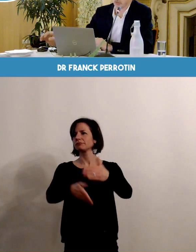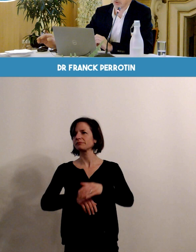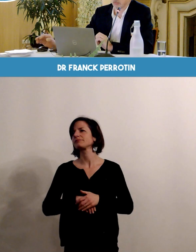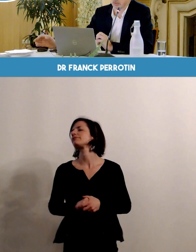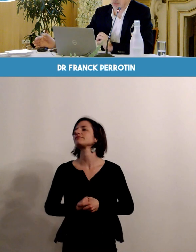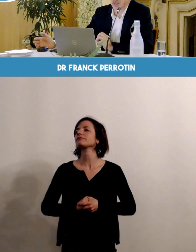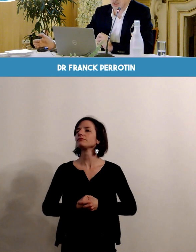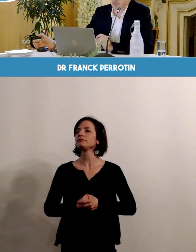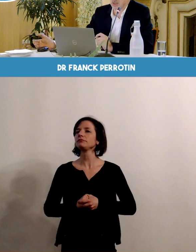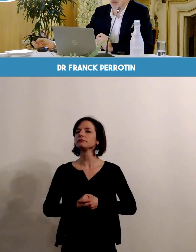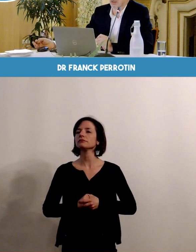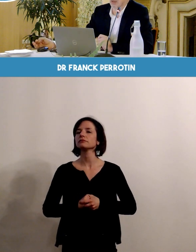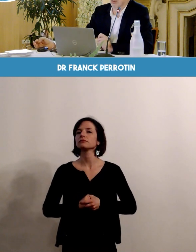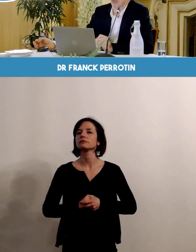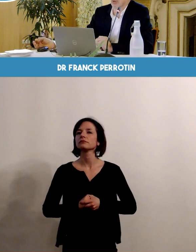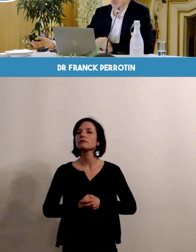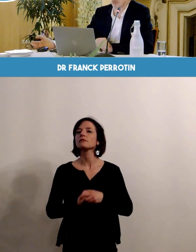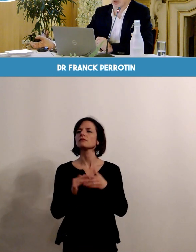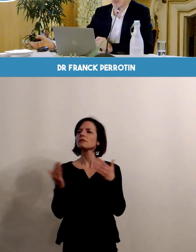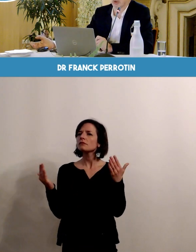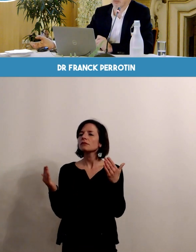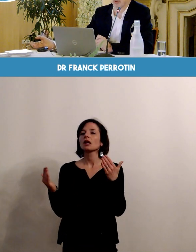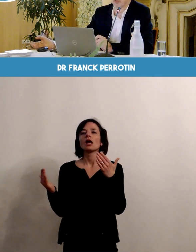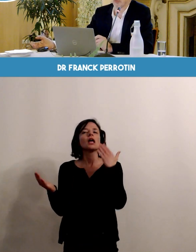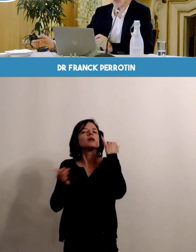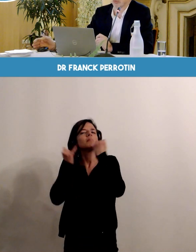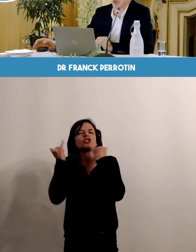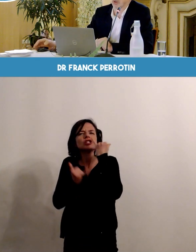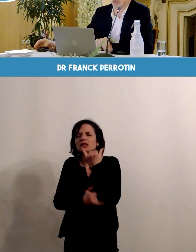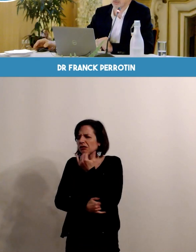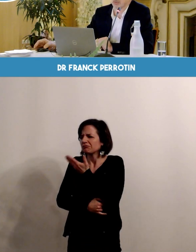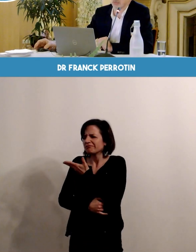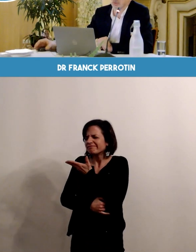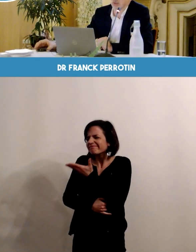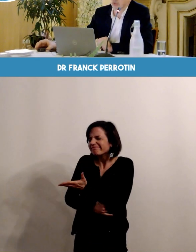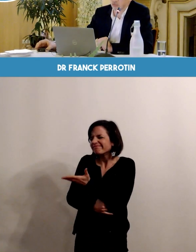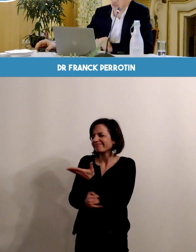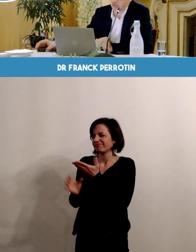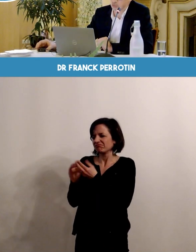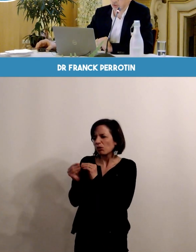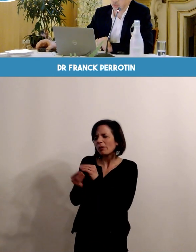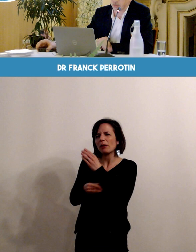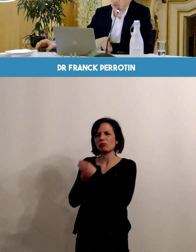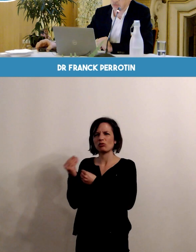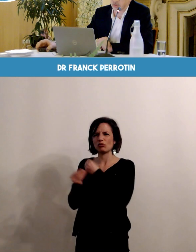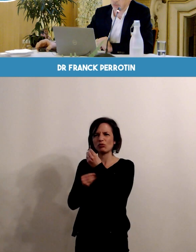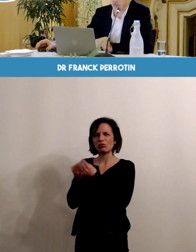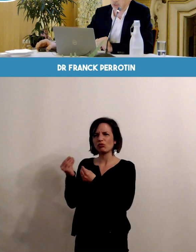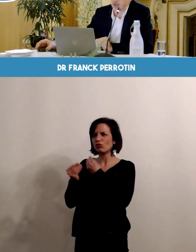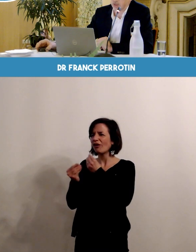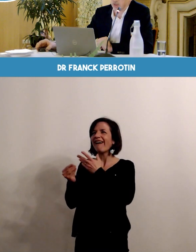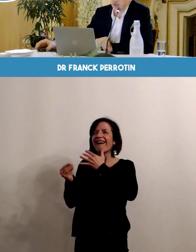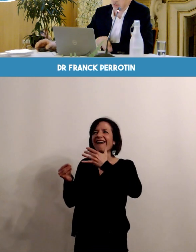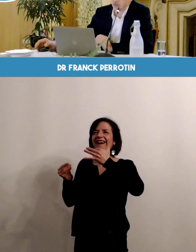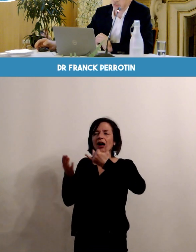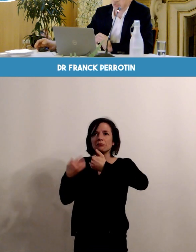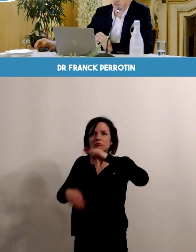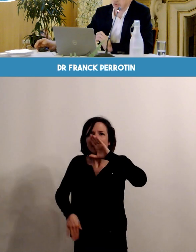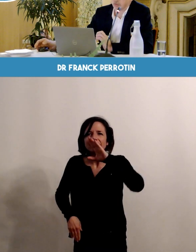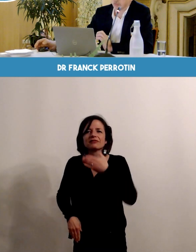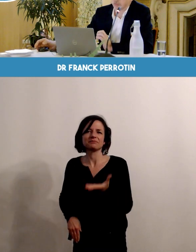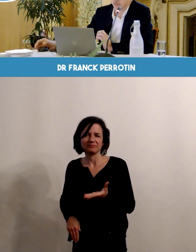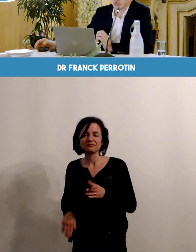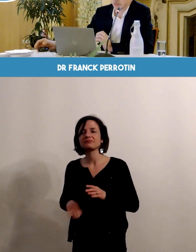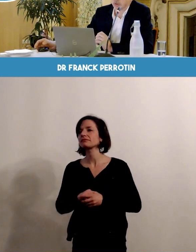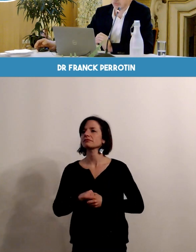vais appuyer un peu quand même sur qu'est-ce qui se passe si tout ne se passe pas comme prévu. Alors, on ne souhaite pas bien évidemment mais